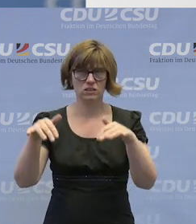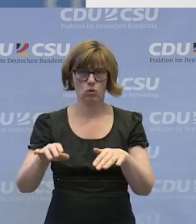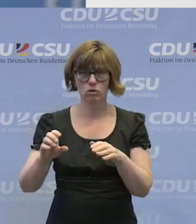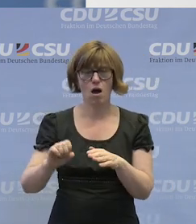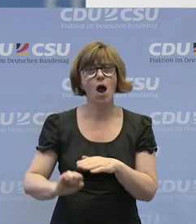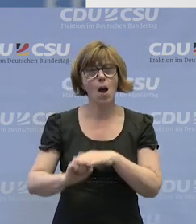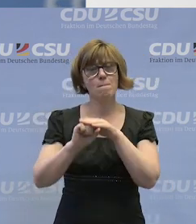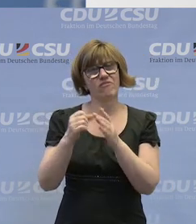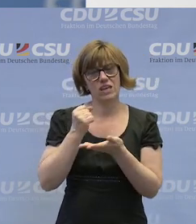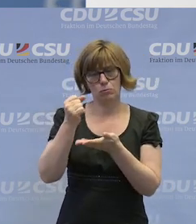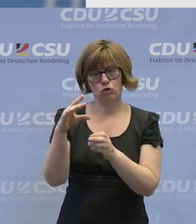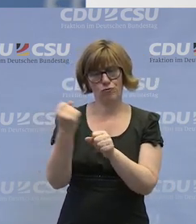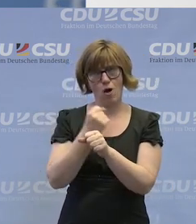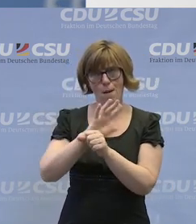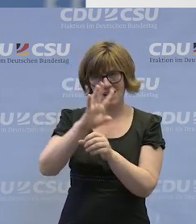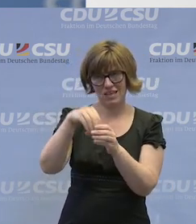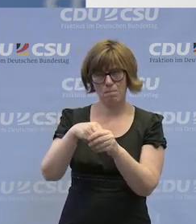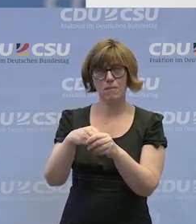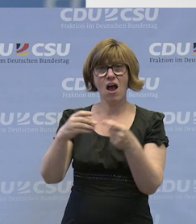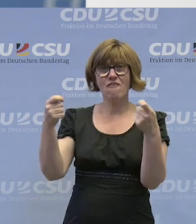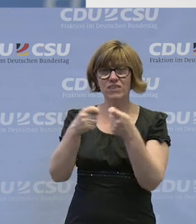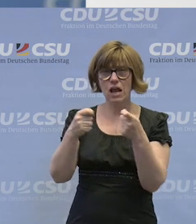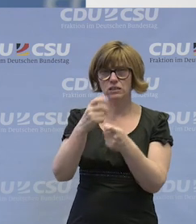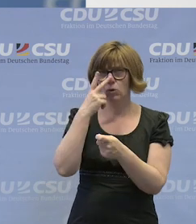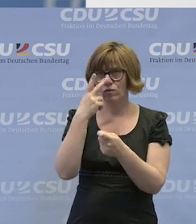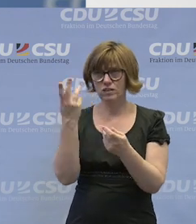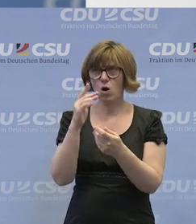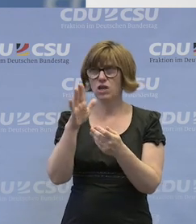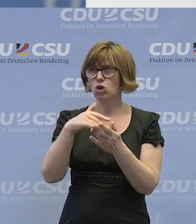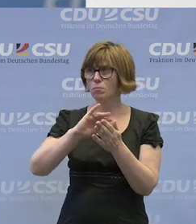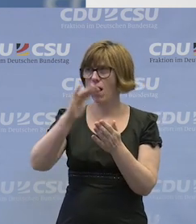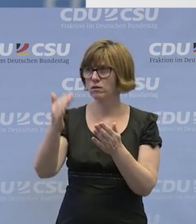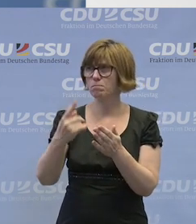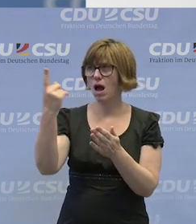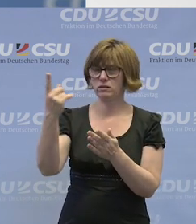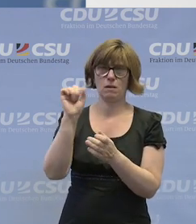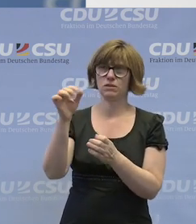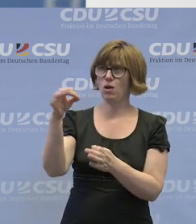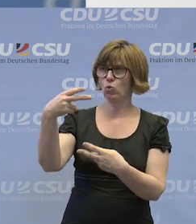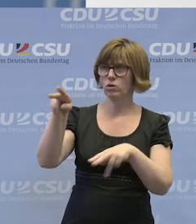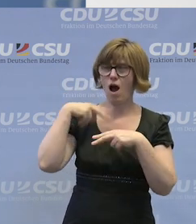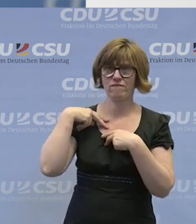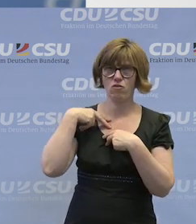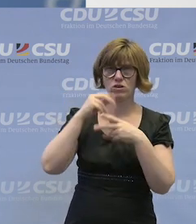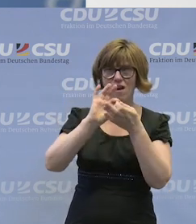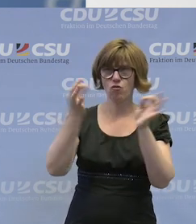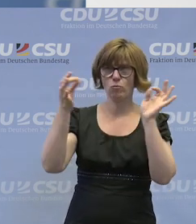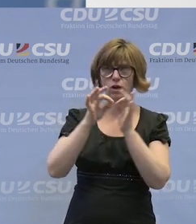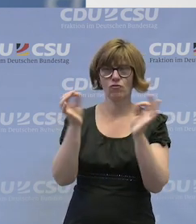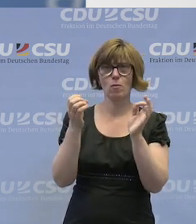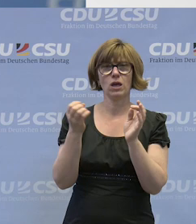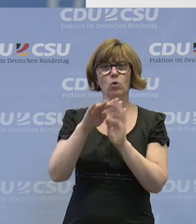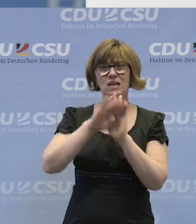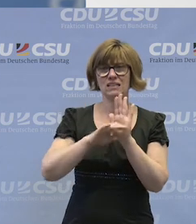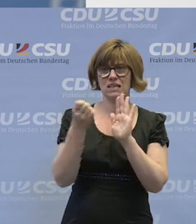Budget für Arbeit mit integriert. Wie das finanziell aussieht, wir haben den Herrn Schmachtenberg da, der natürlich wunderbar formuliert hat, den Gesetzentwurf.